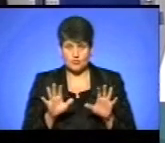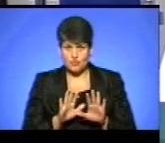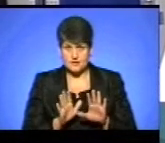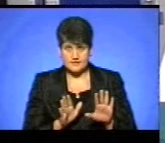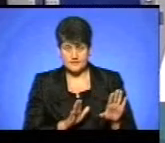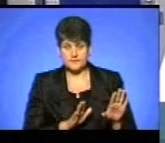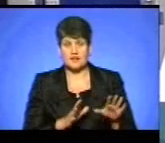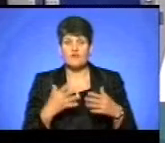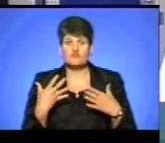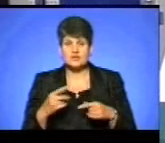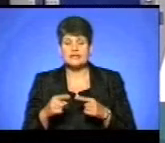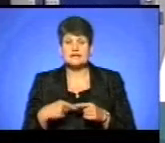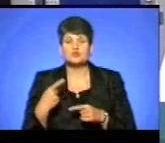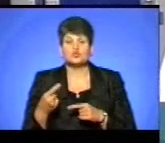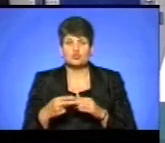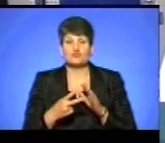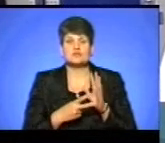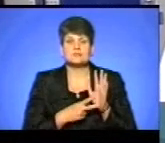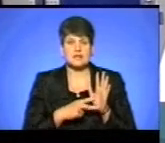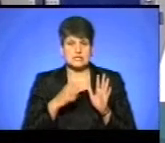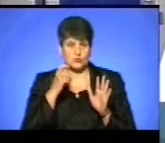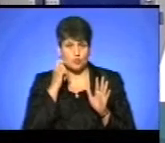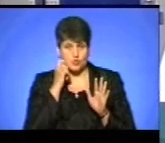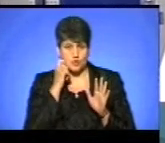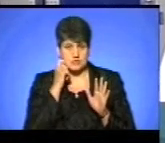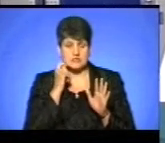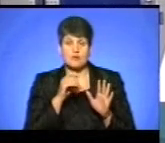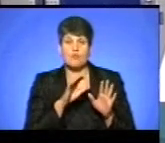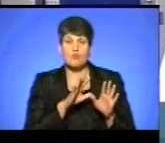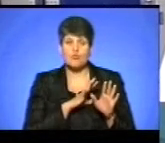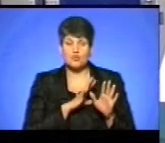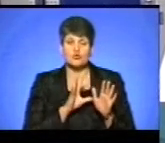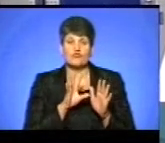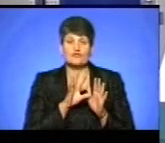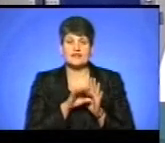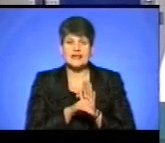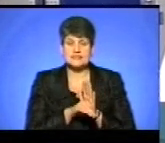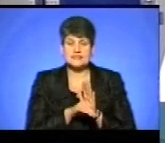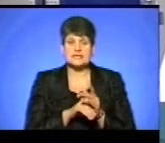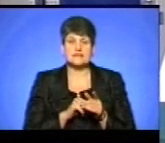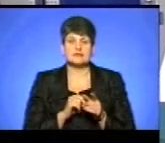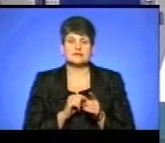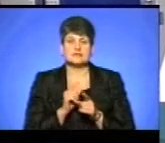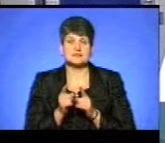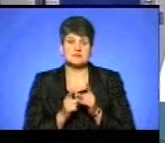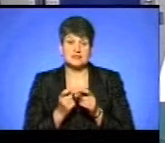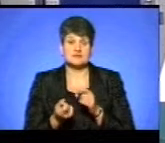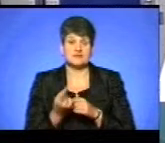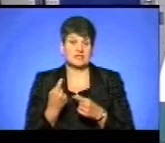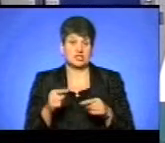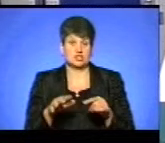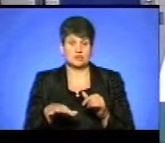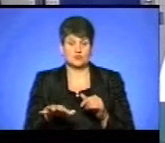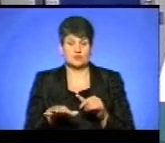уже в наступному, в 2017 році, було внесено зміни, і там з'явилася інша зона. Тобто,